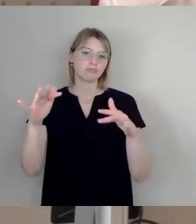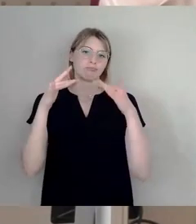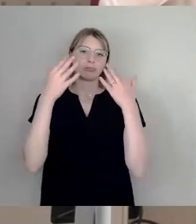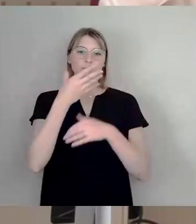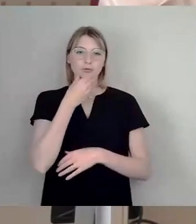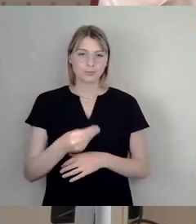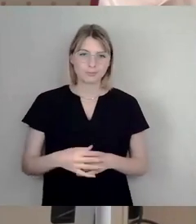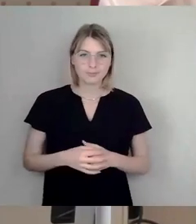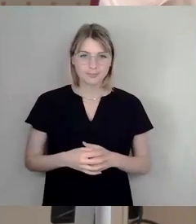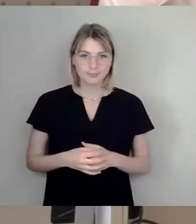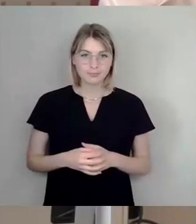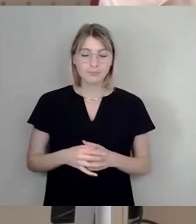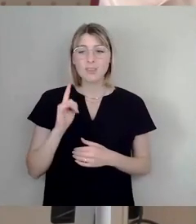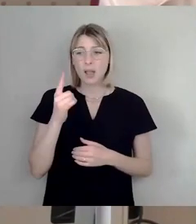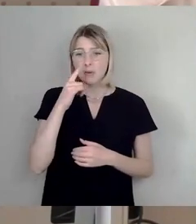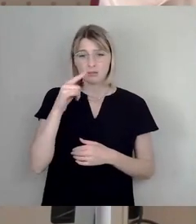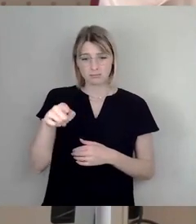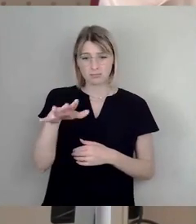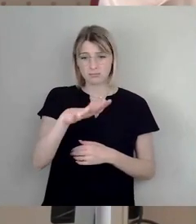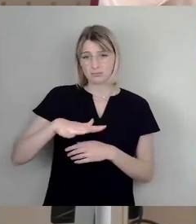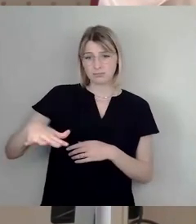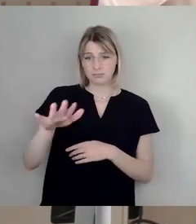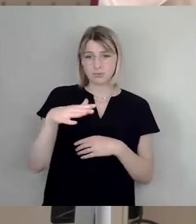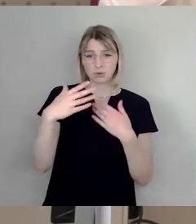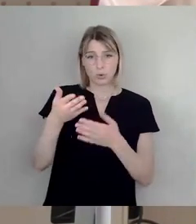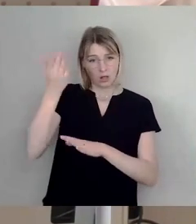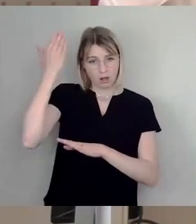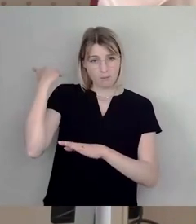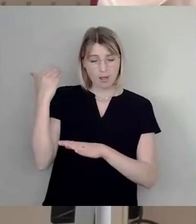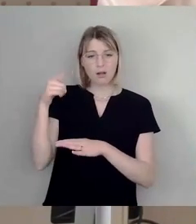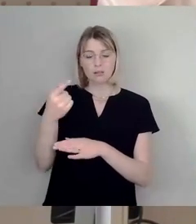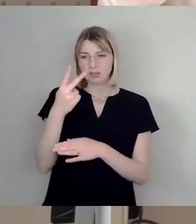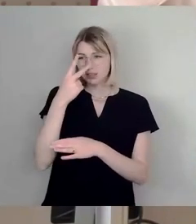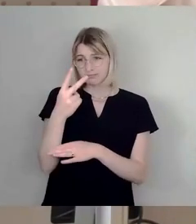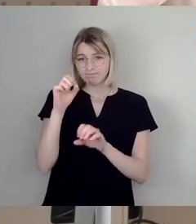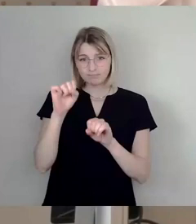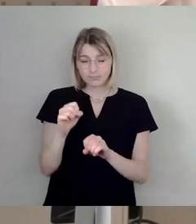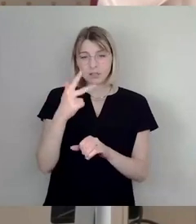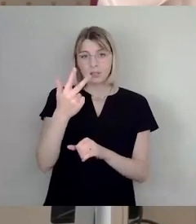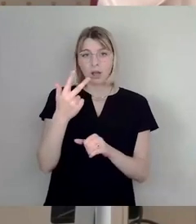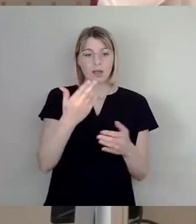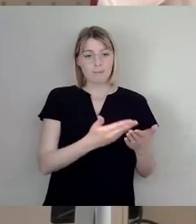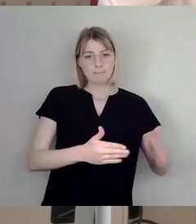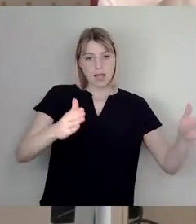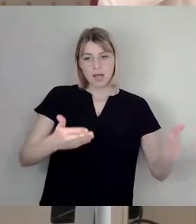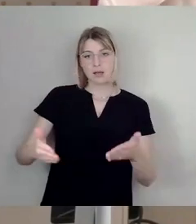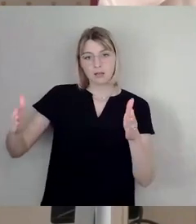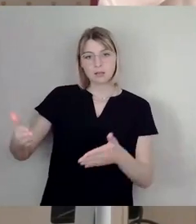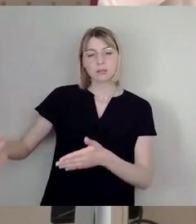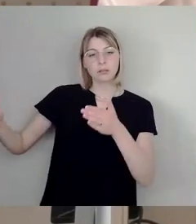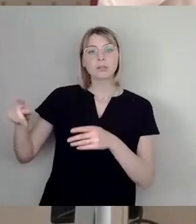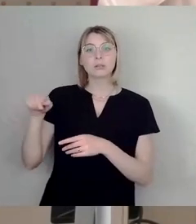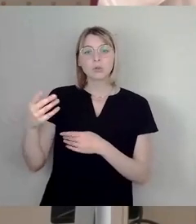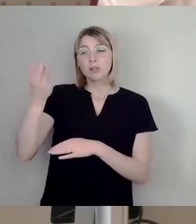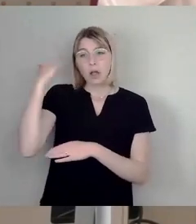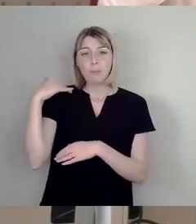irgendwie ist dieser Platz, wenn man ihn jetzt nimmt, aus der Zeit damals mit den drei großen Becken, zwar so, wie man das damals gemacht